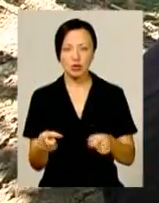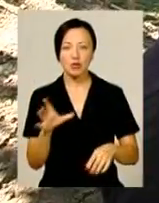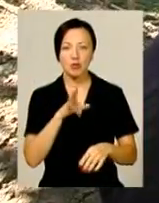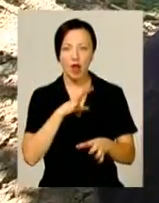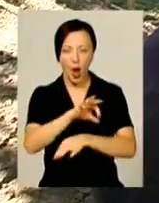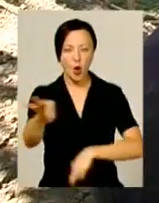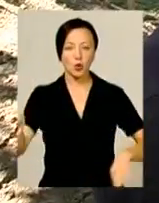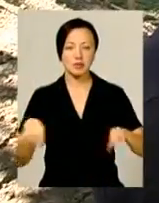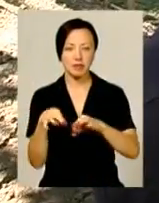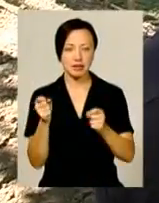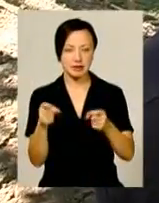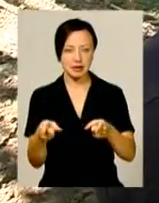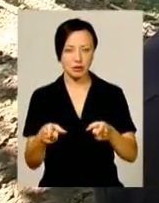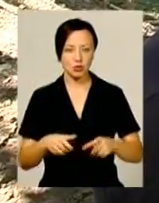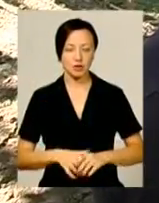розмітка.